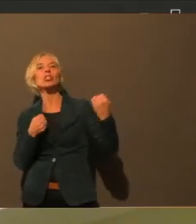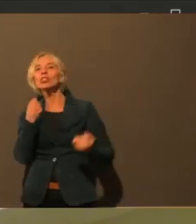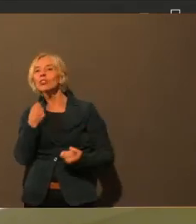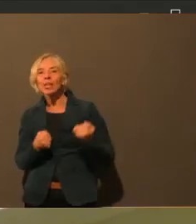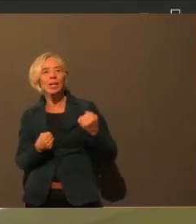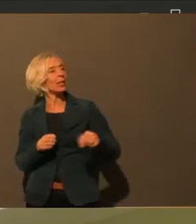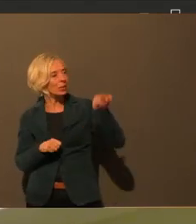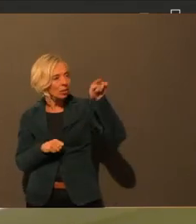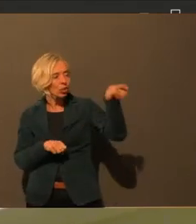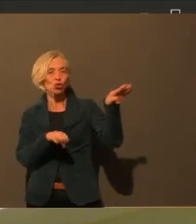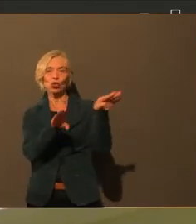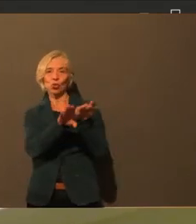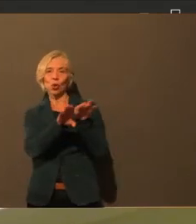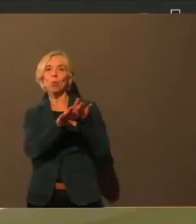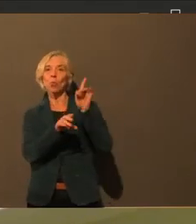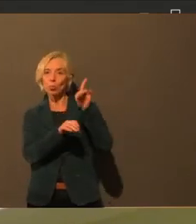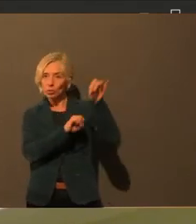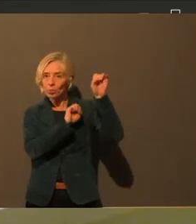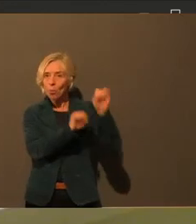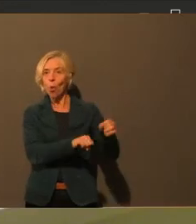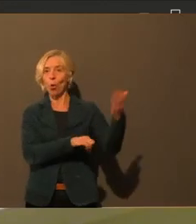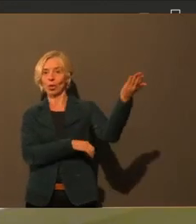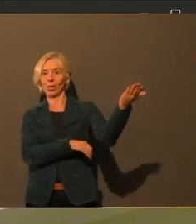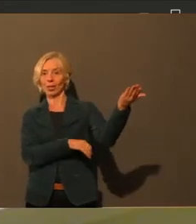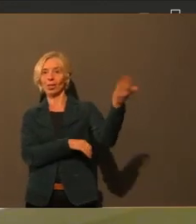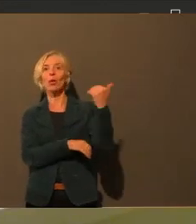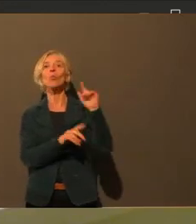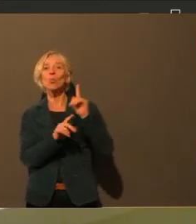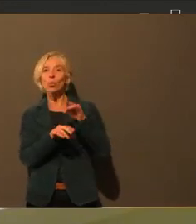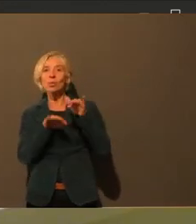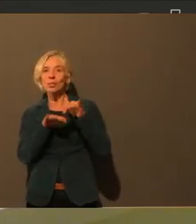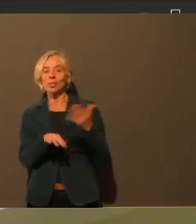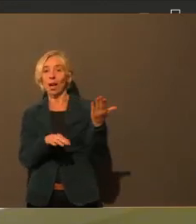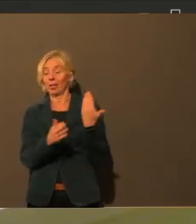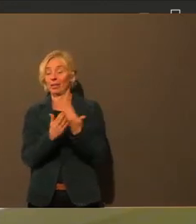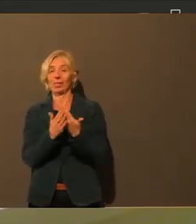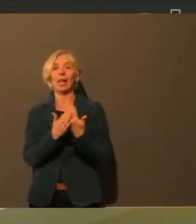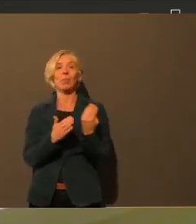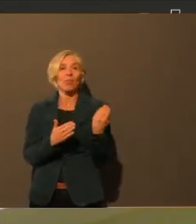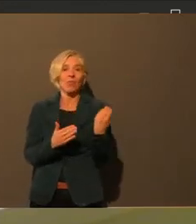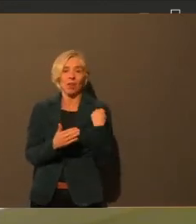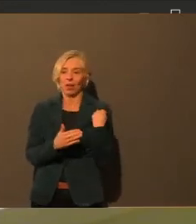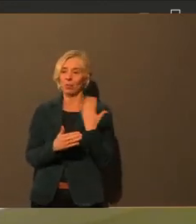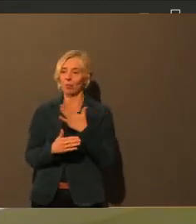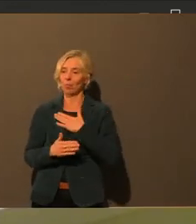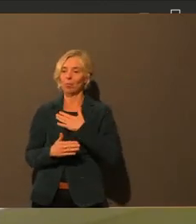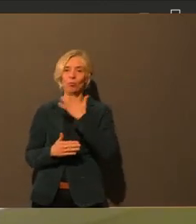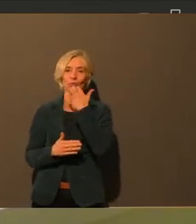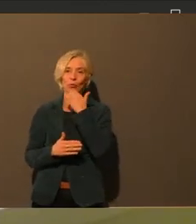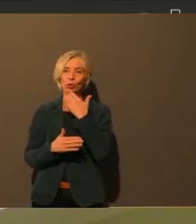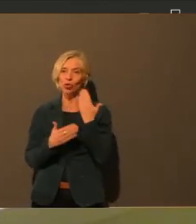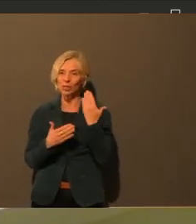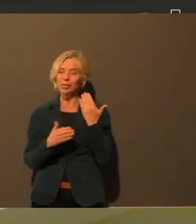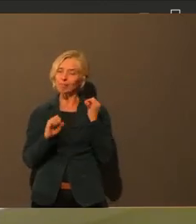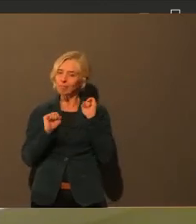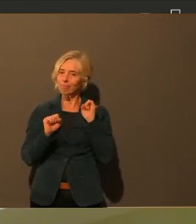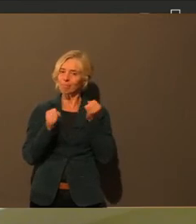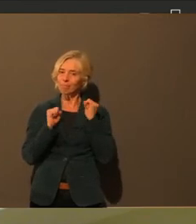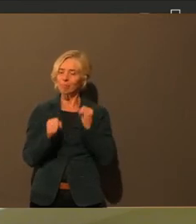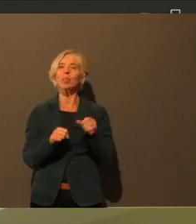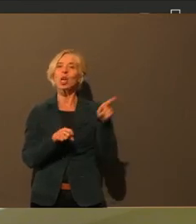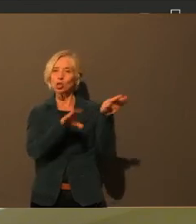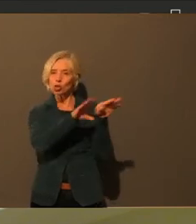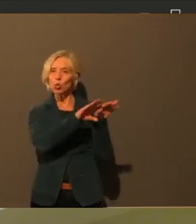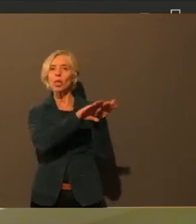Gegenstück einfach da sein. Und das wäre natürlich jetzt ein Wunsch, gerade in dieser Zeit, dass man da das forciert angeht, neben WLAN